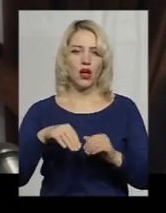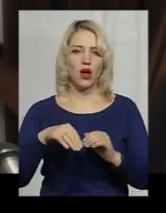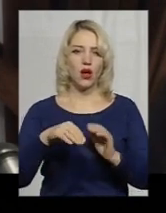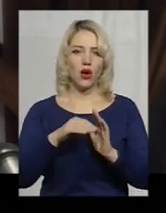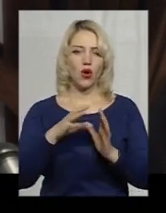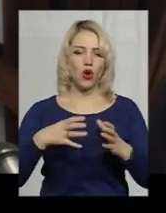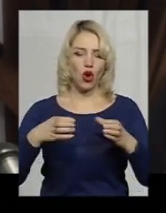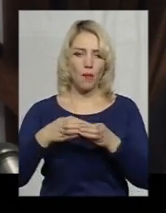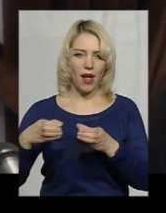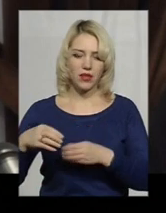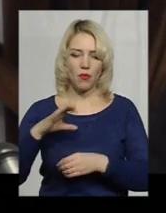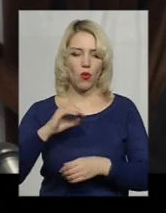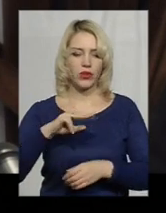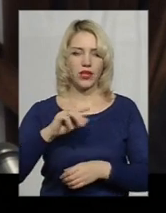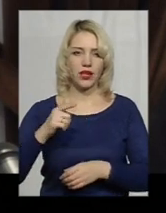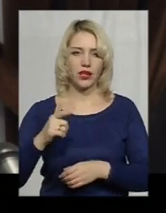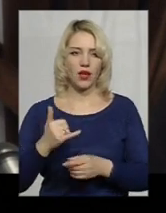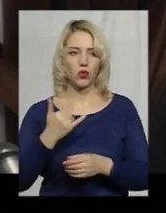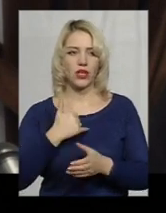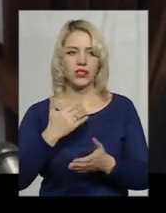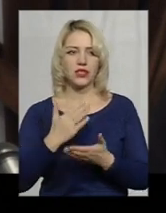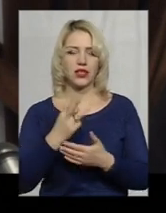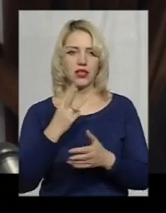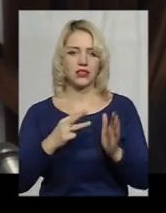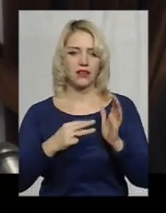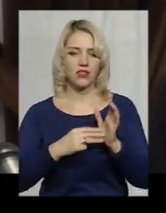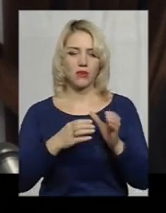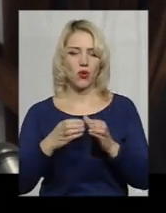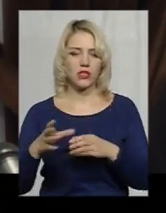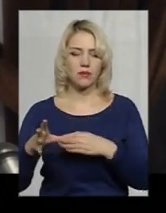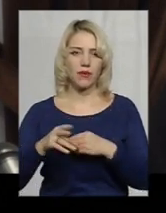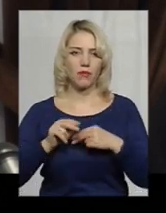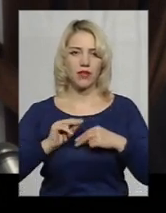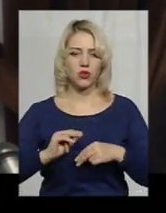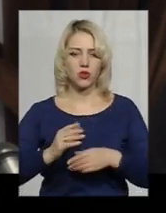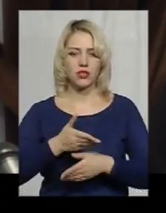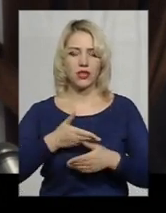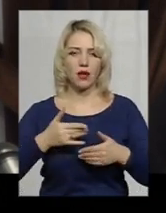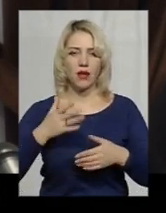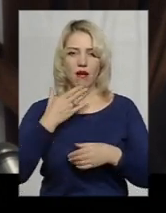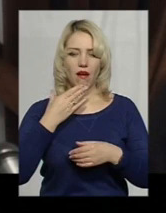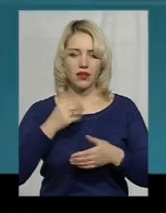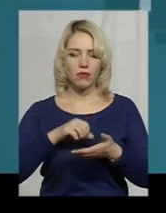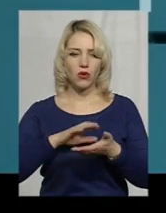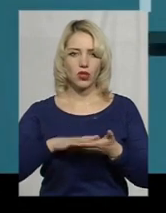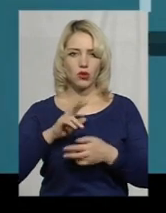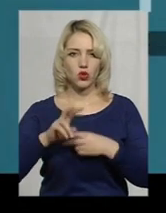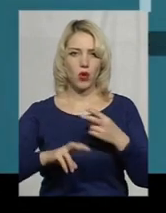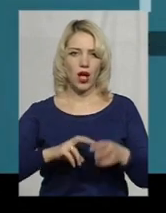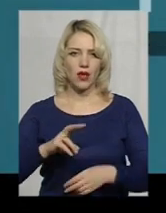Є фахівці соціальної роботи, я хочу сказати, у нас 38 громад з нами співпрацюєте. Досить гарний показник. Шукаємо.